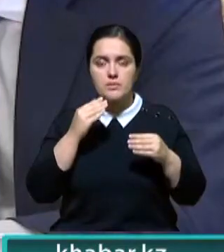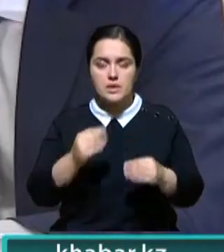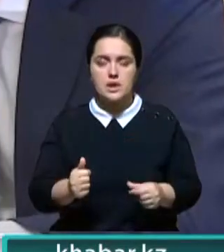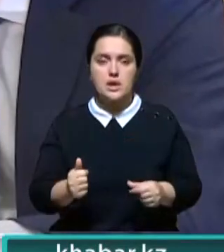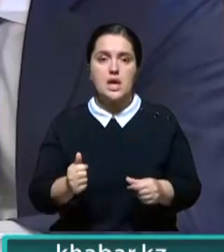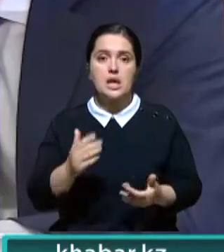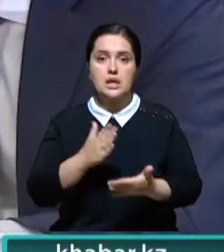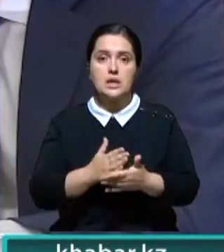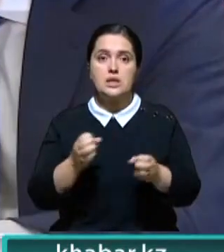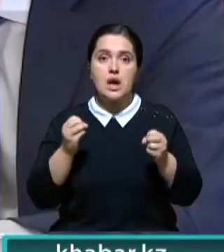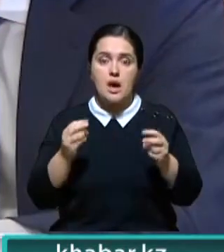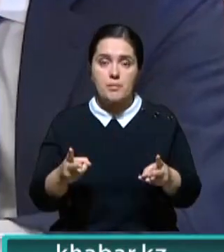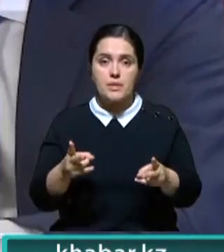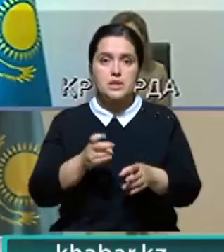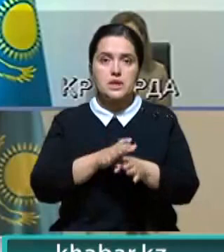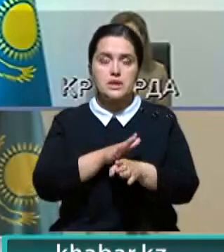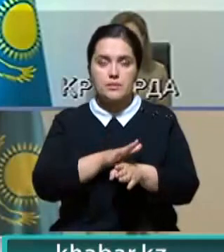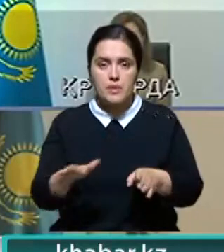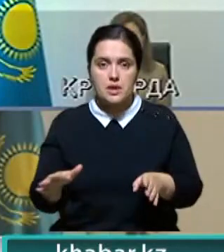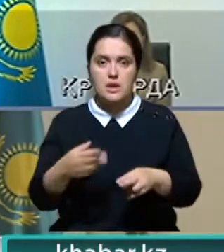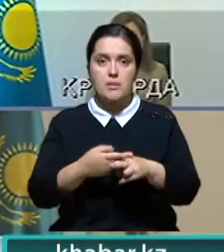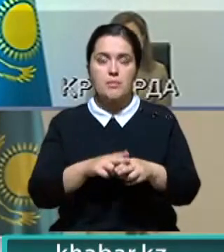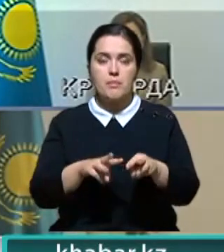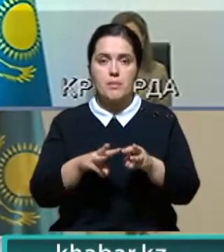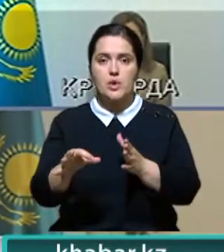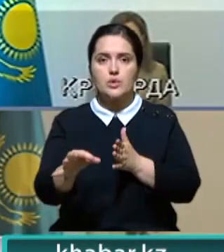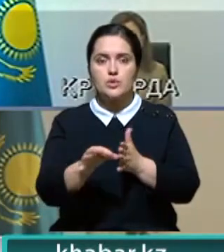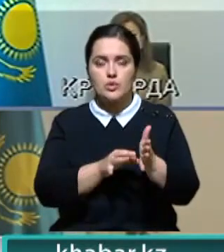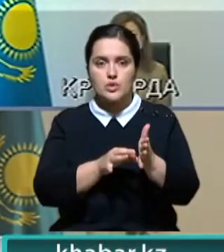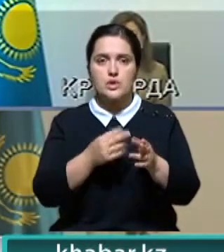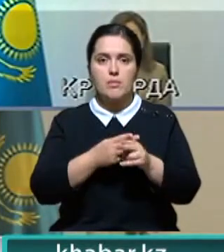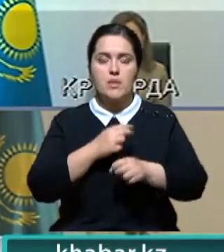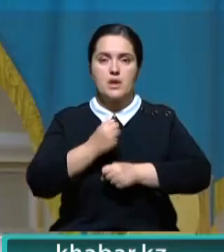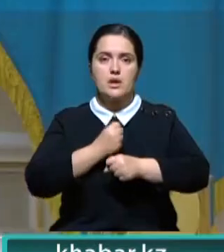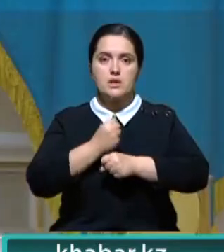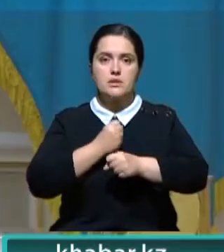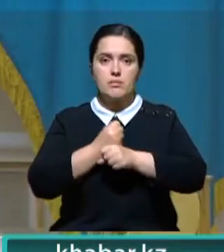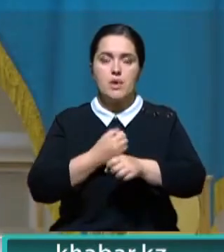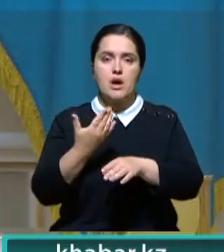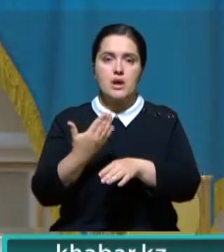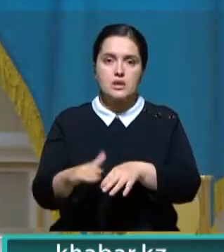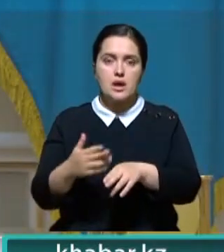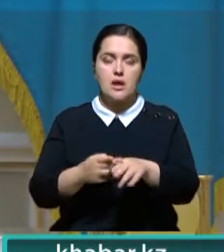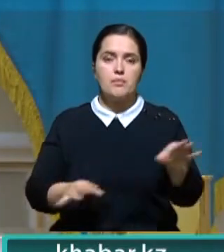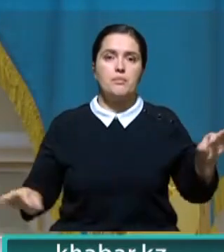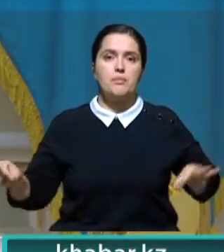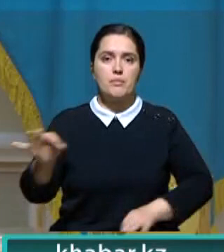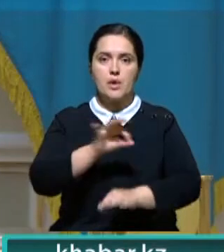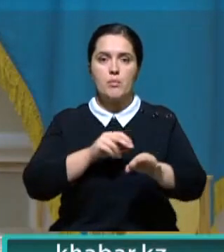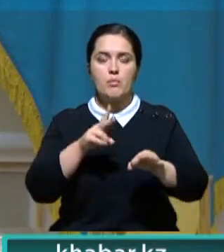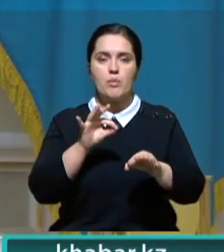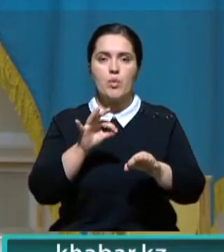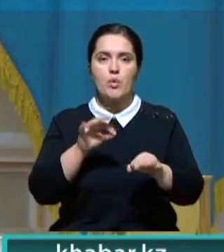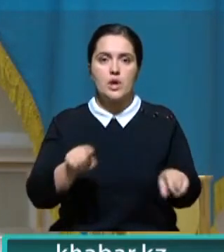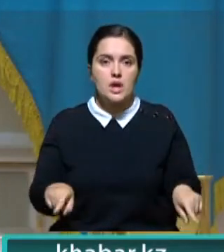Есть опасность неисполнения. Правительству нужно в срочном порядке разработать отдельный отраслевой проект по развитию